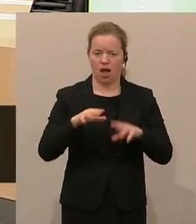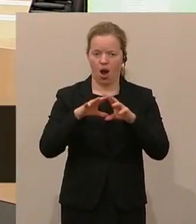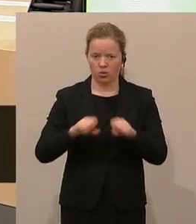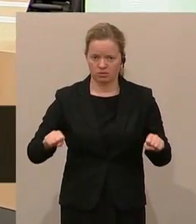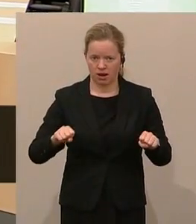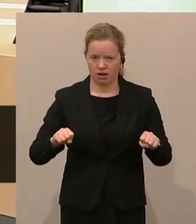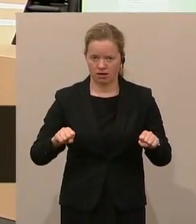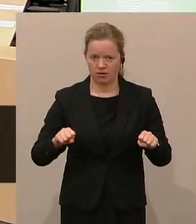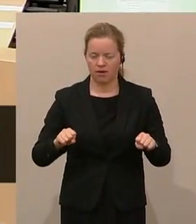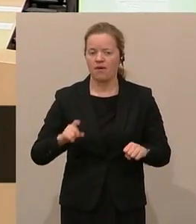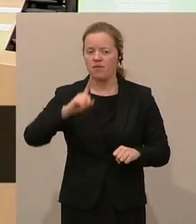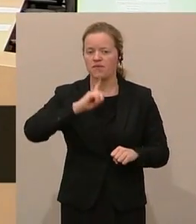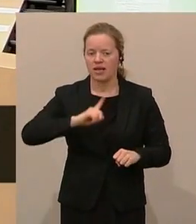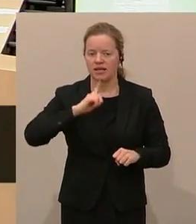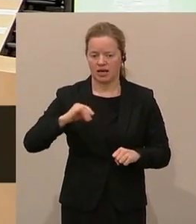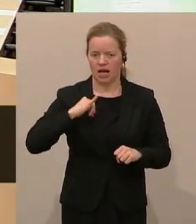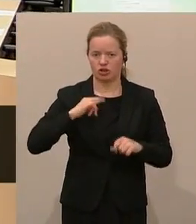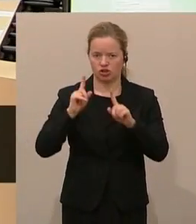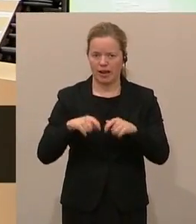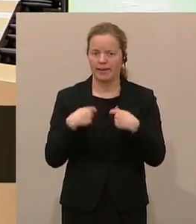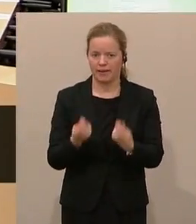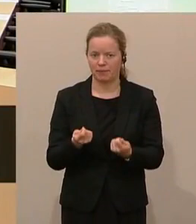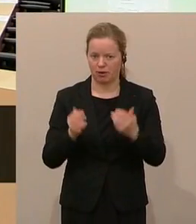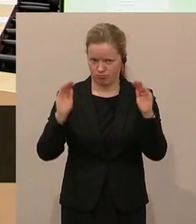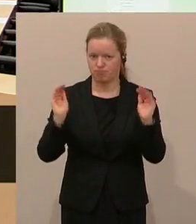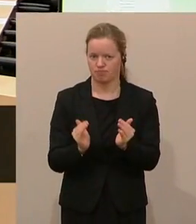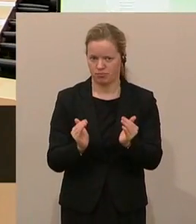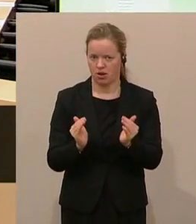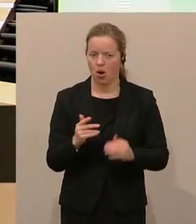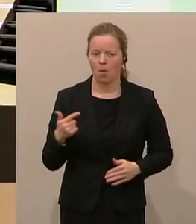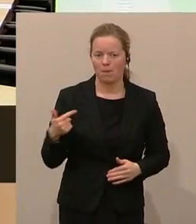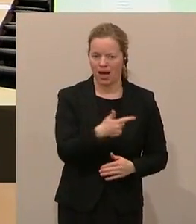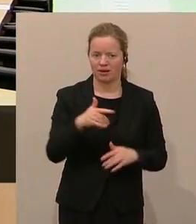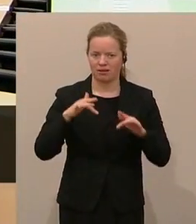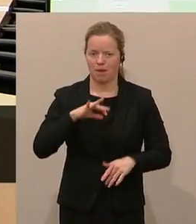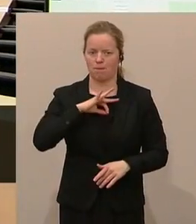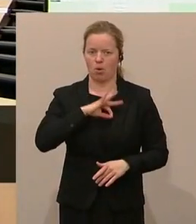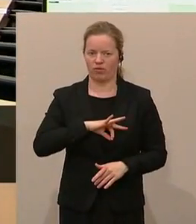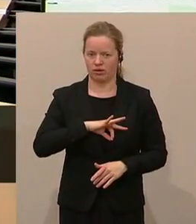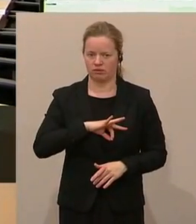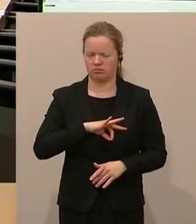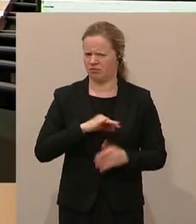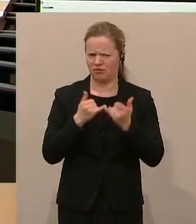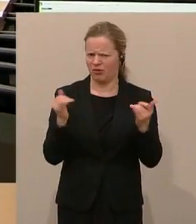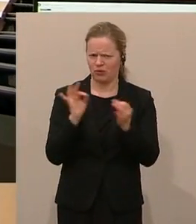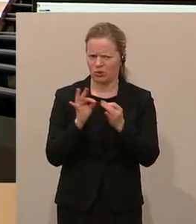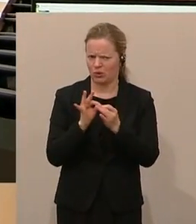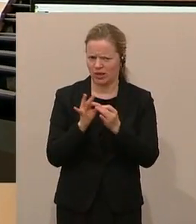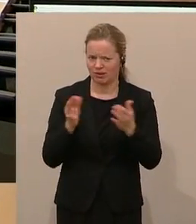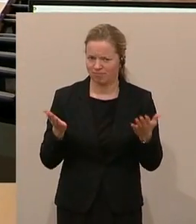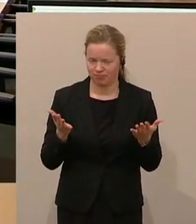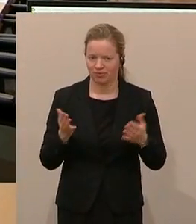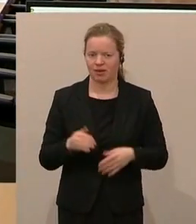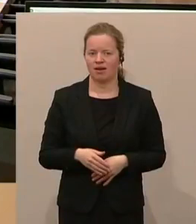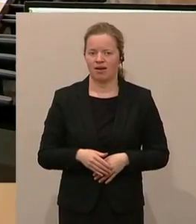wenige Kassenstellen gibt und beide profitieren davon. Wie funktioniert das? Wenn es weniger Kassenarztstellen gibt,